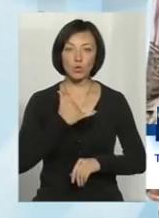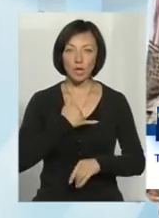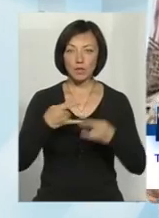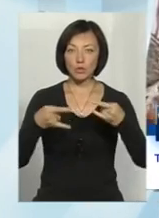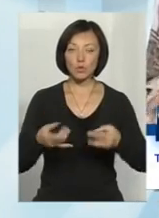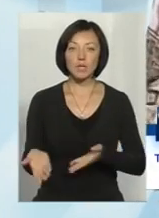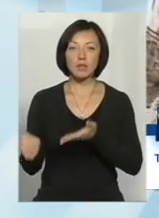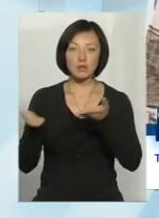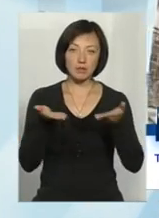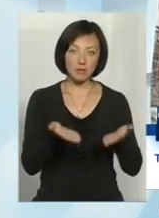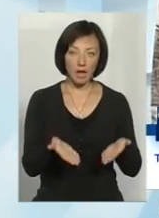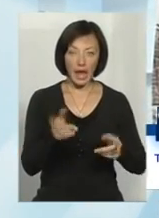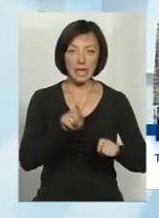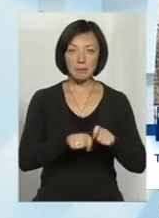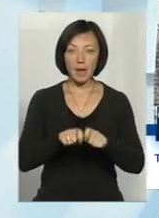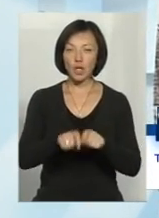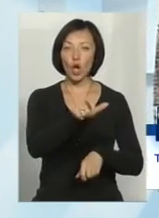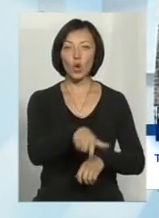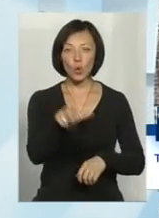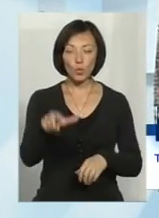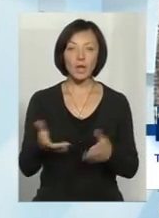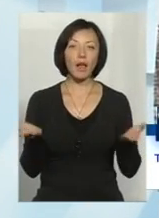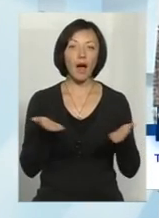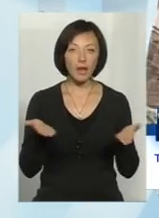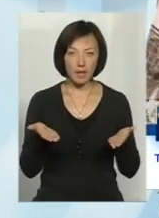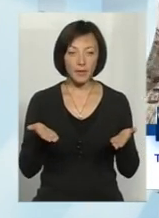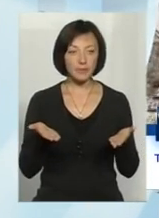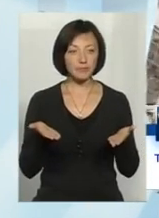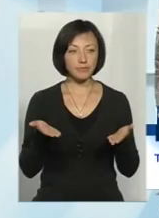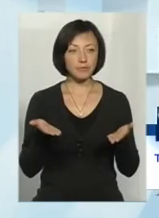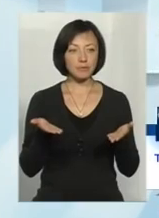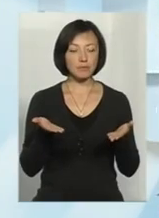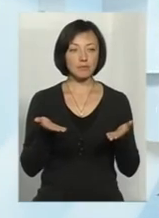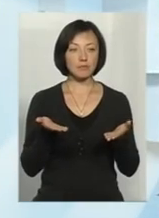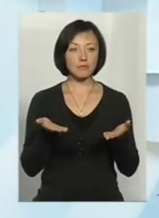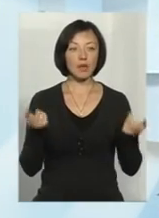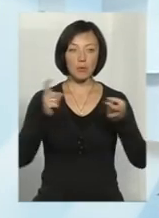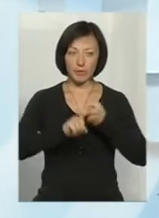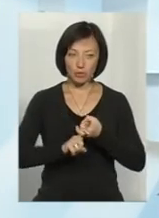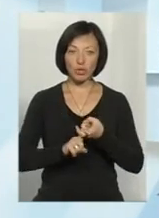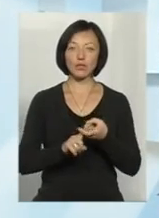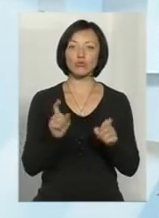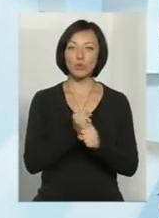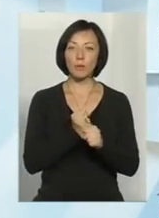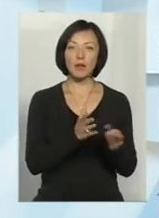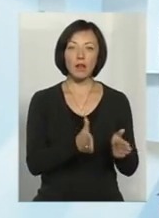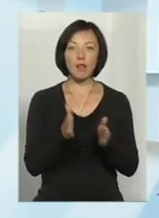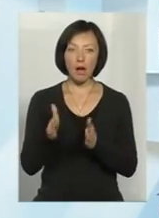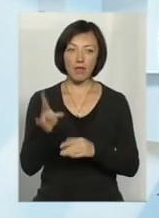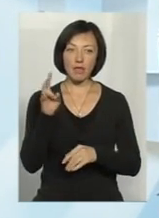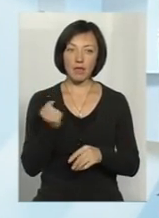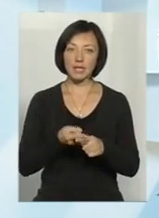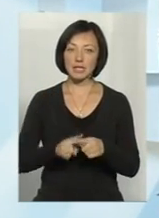студії сьогодні експерти і люди, які, по суті, дотичні до того, аби навести лад на